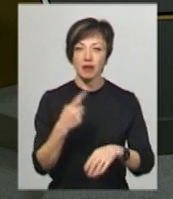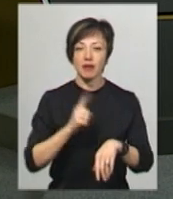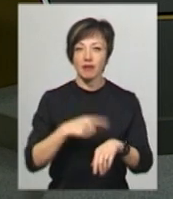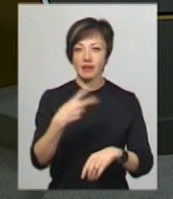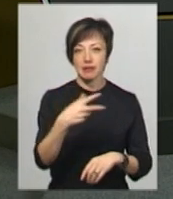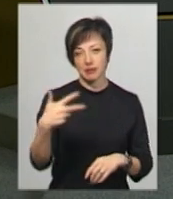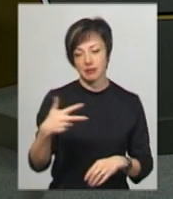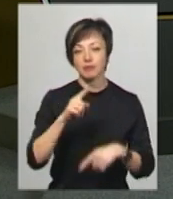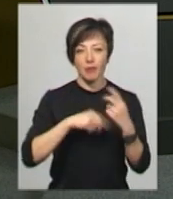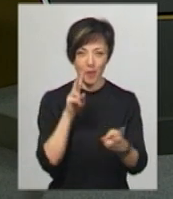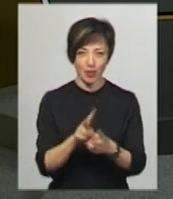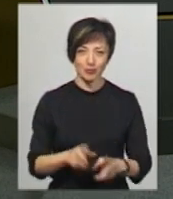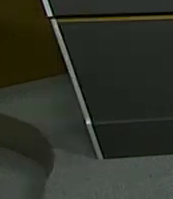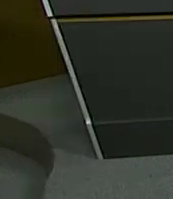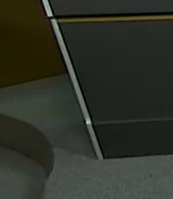20.30. Побачимось.